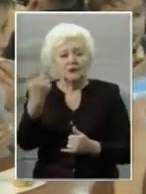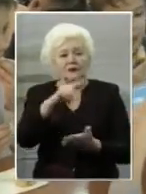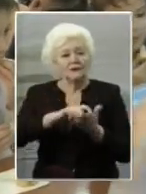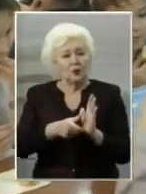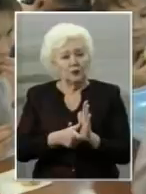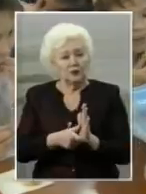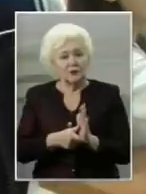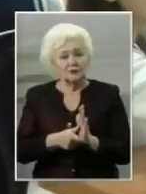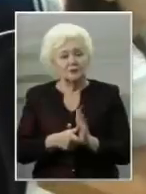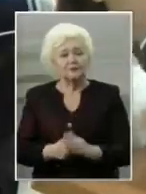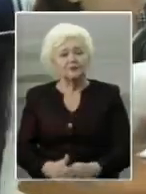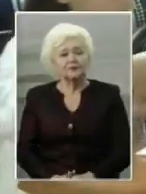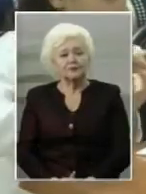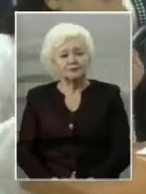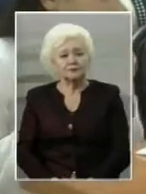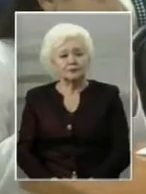класу.